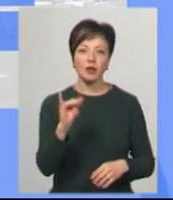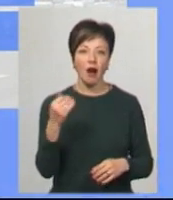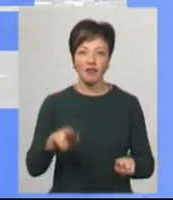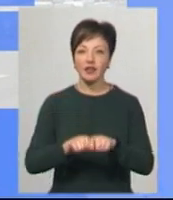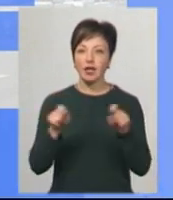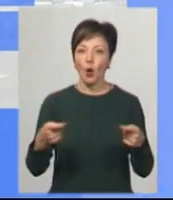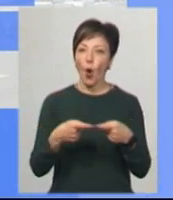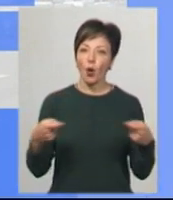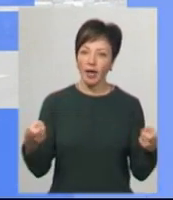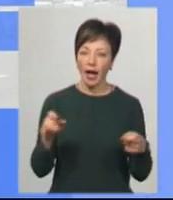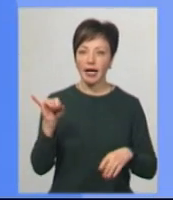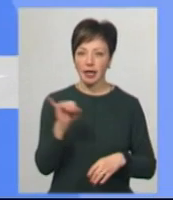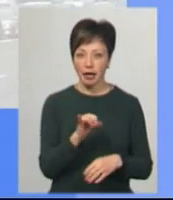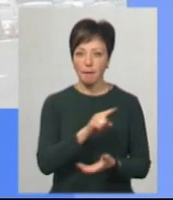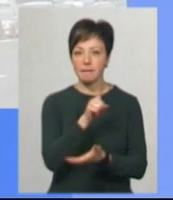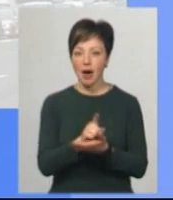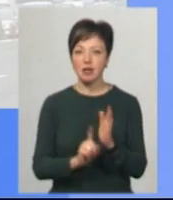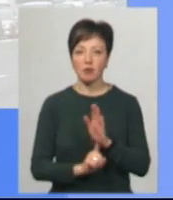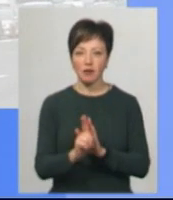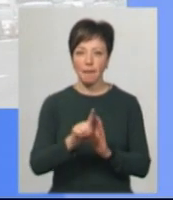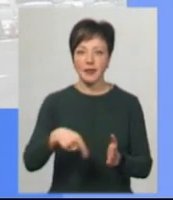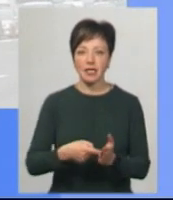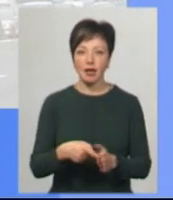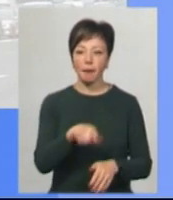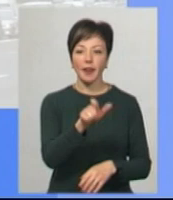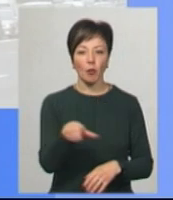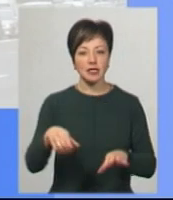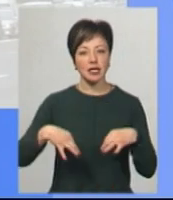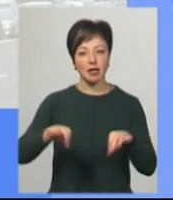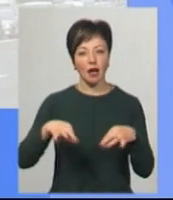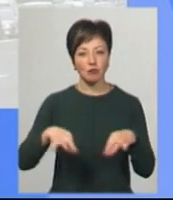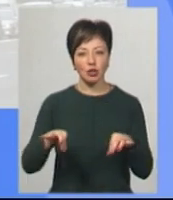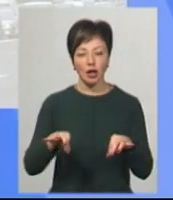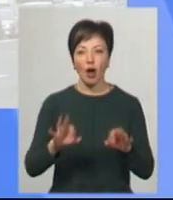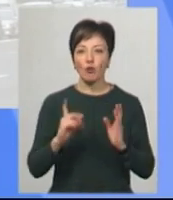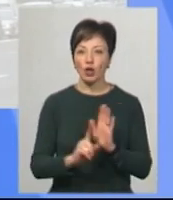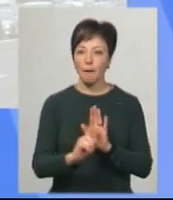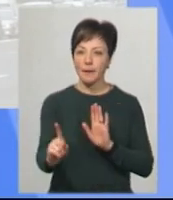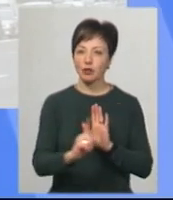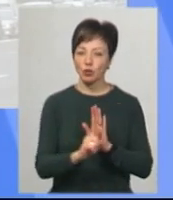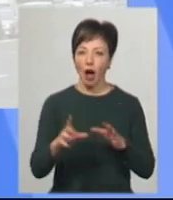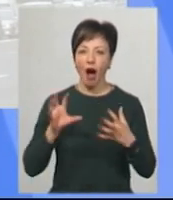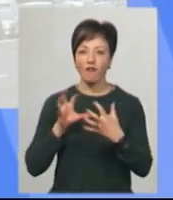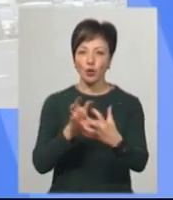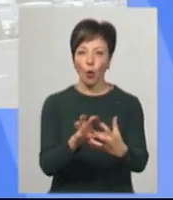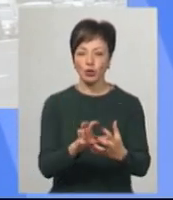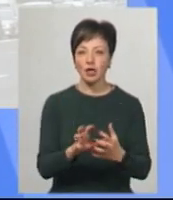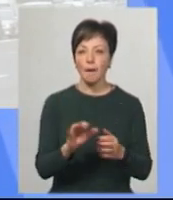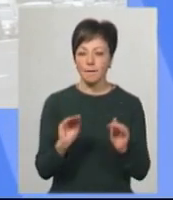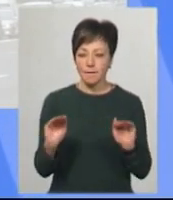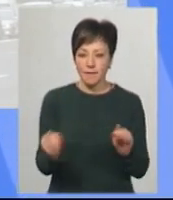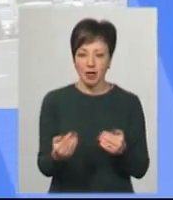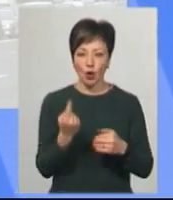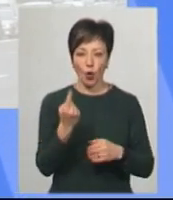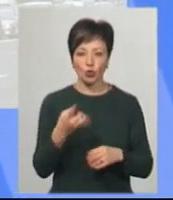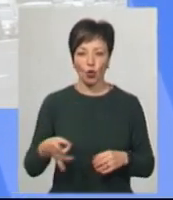відкрити готелі і повноцінно має запрацювати міський громадський транспорт. Вийдуть на маршрути також автобуси, що курсують в межах